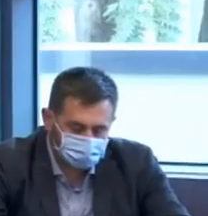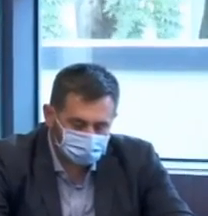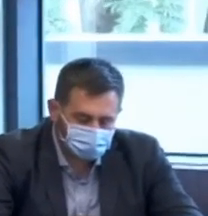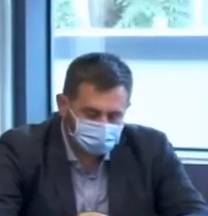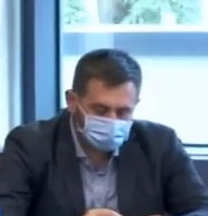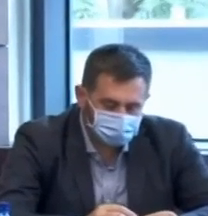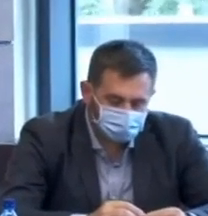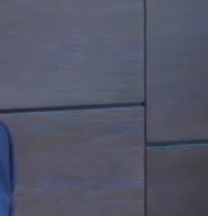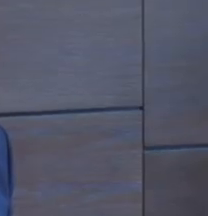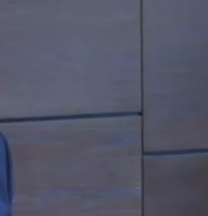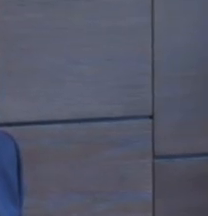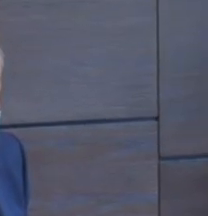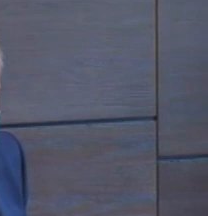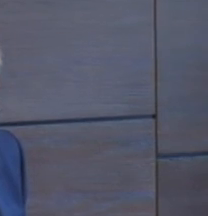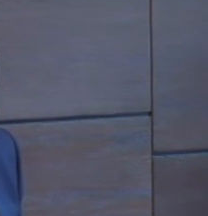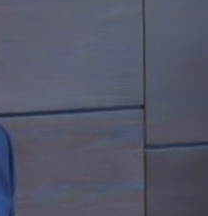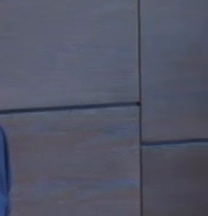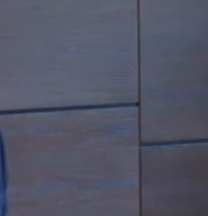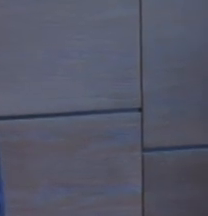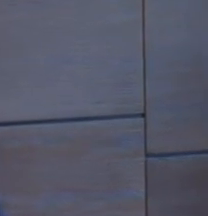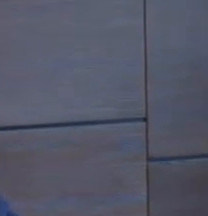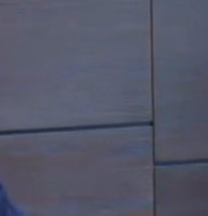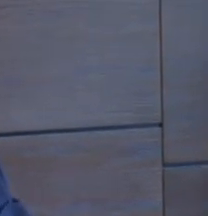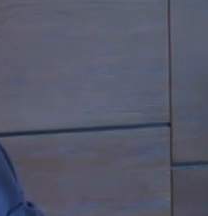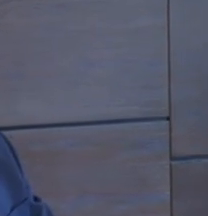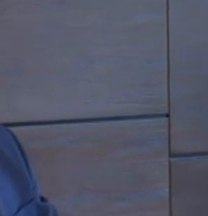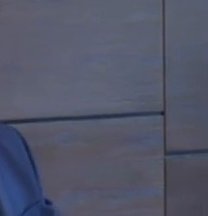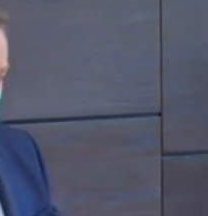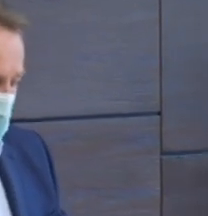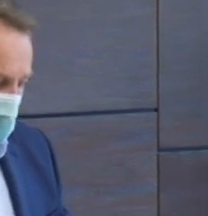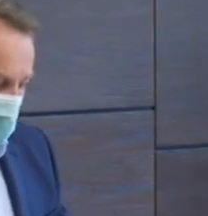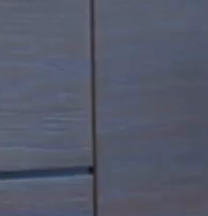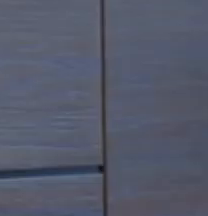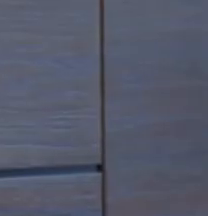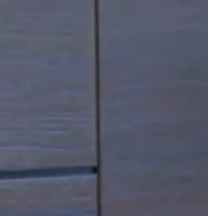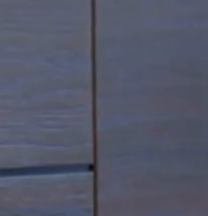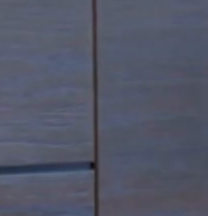Danas jednica predsjedništva SDA u fokusu aktuelna politička pitanja.